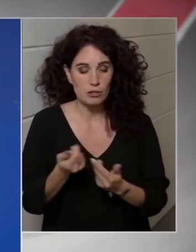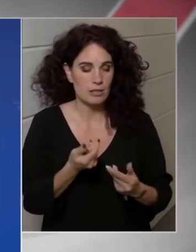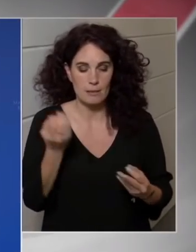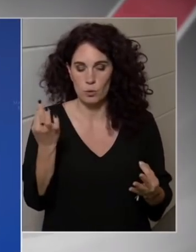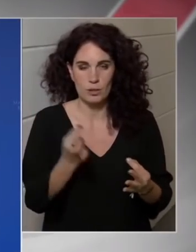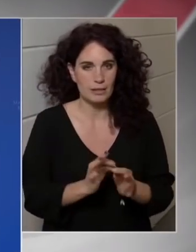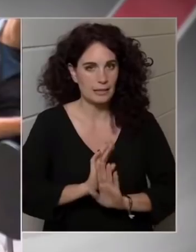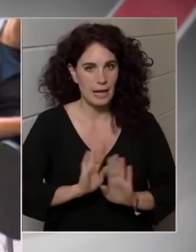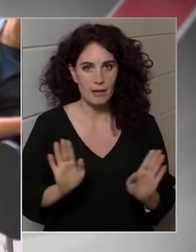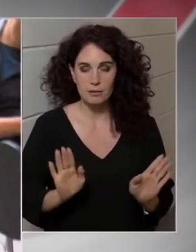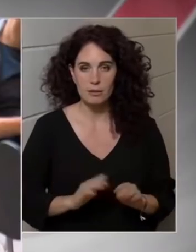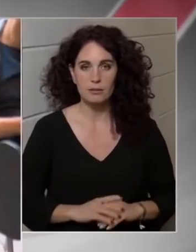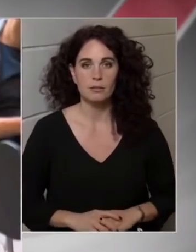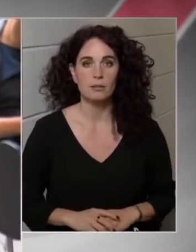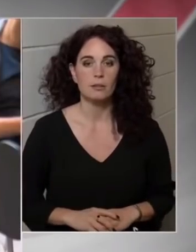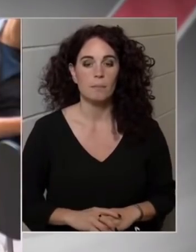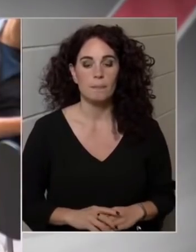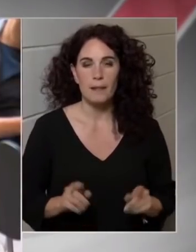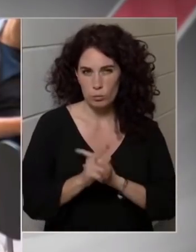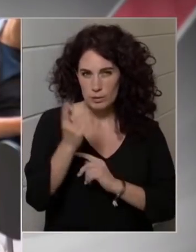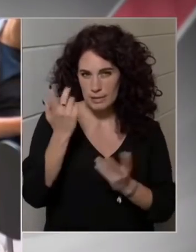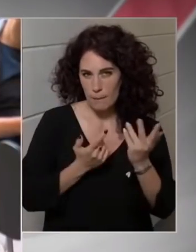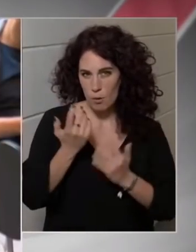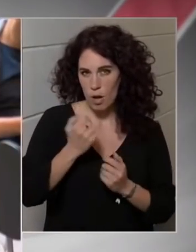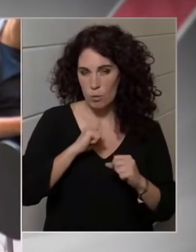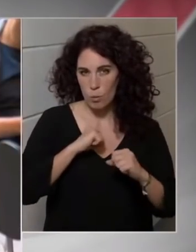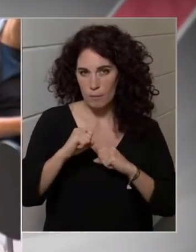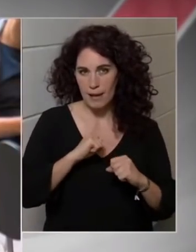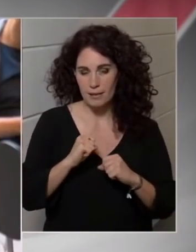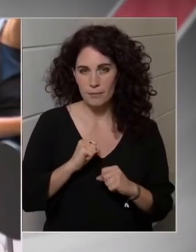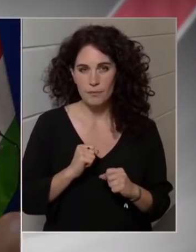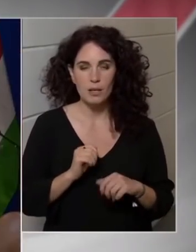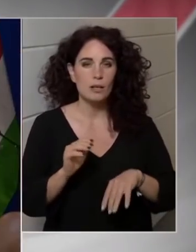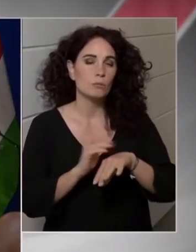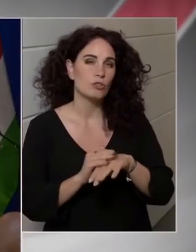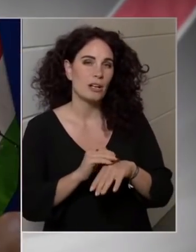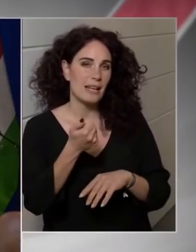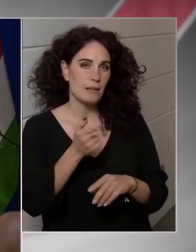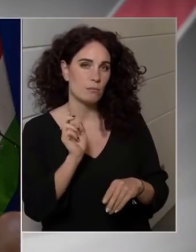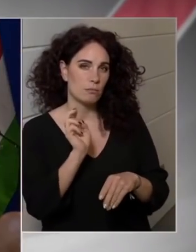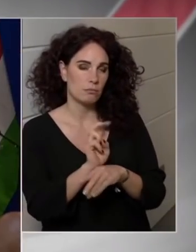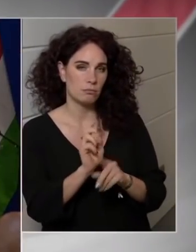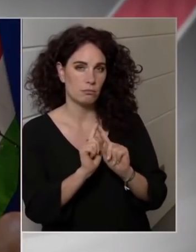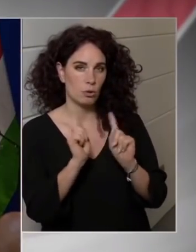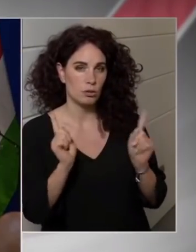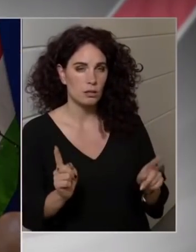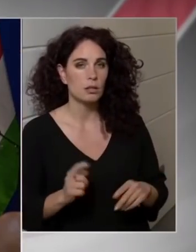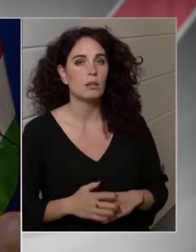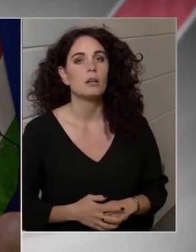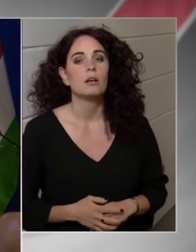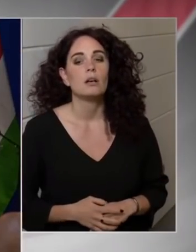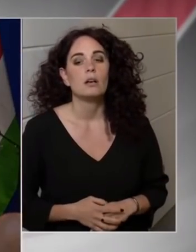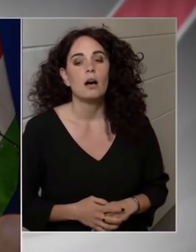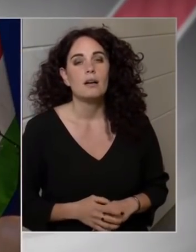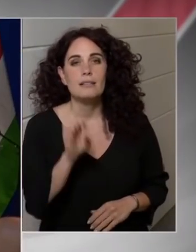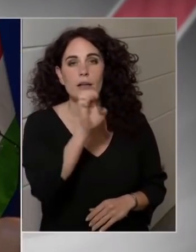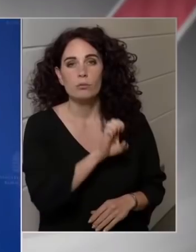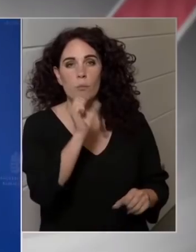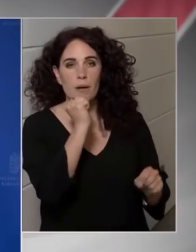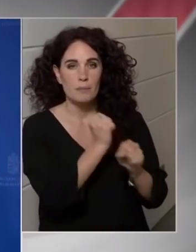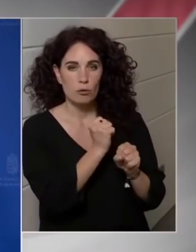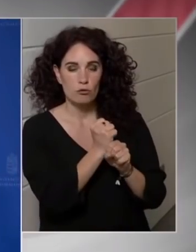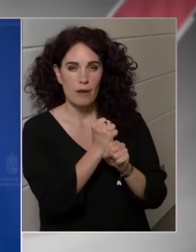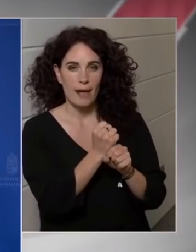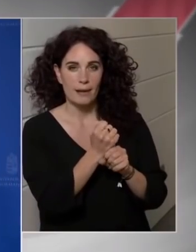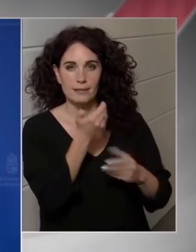Tehát alapesetben azzal számol a kormány, hogy két évig mindenképpen... Ezt szabad hozzátenni, az Európai Bizottsággal folytatott